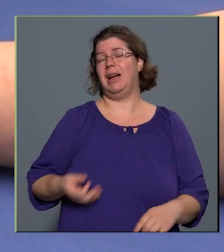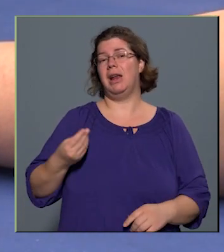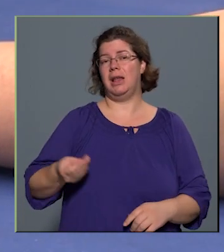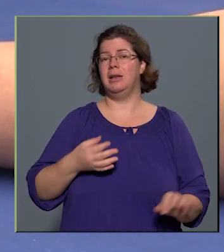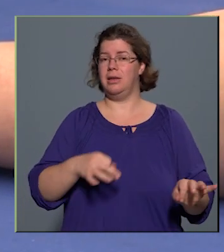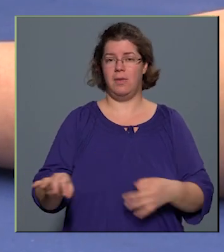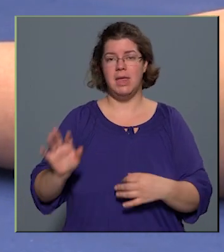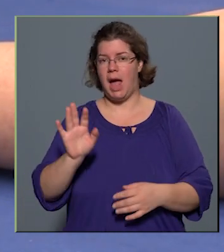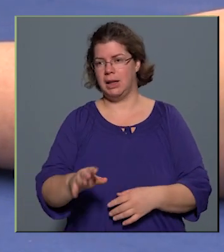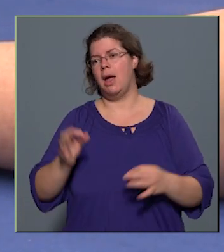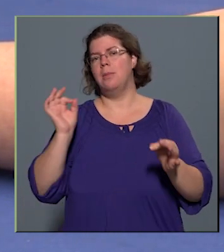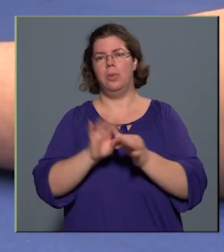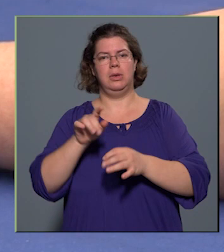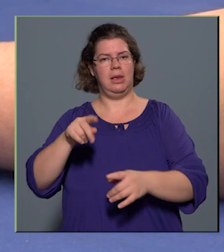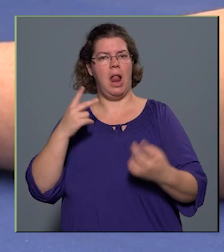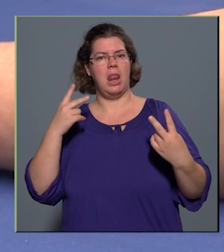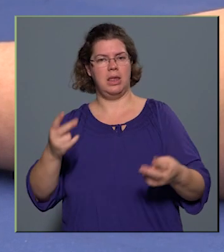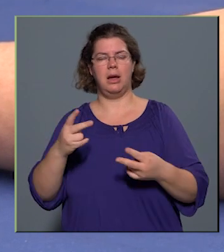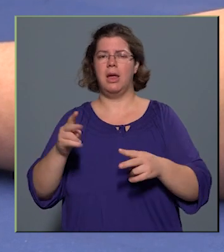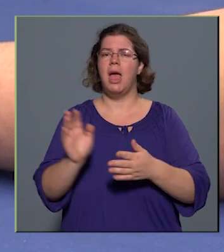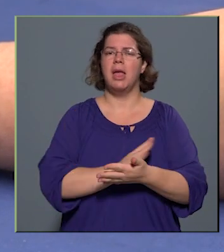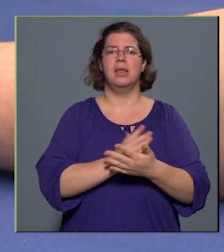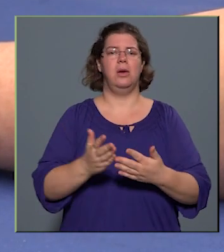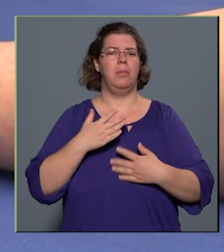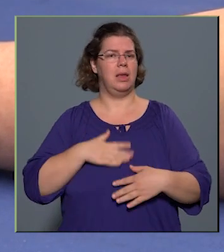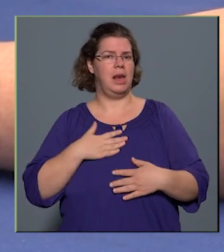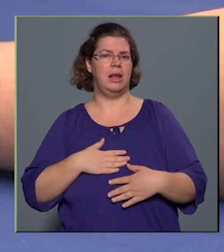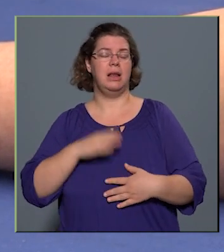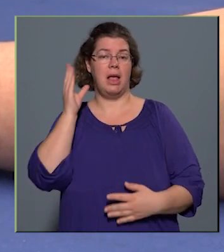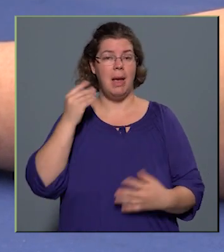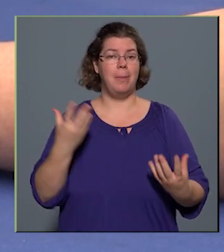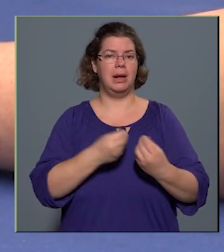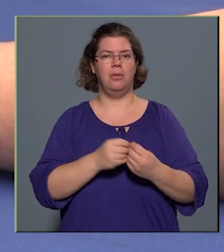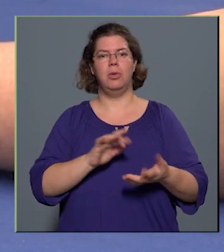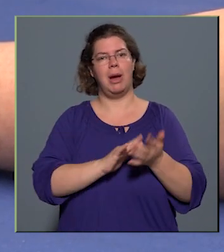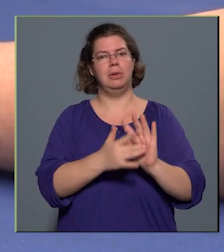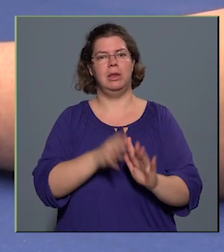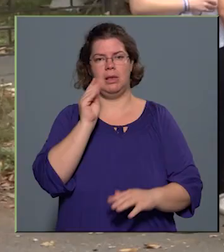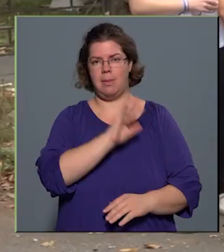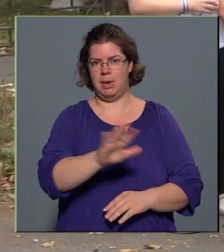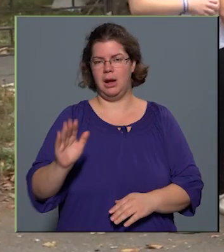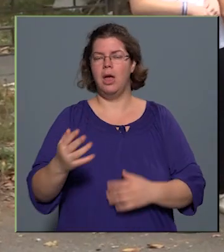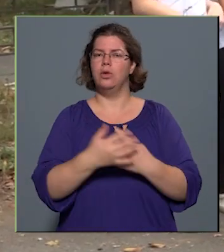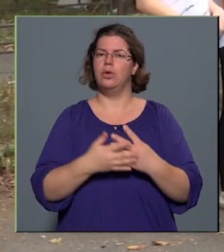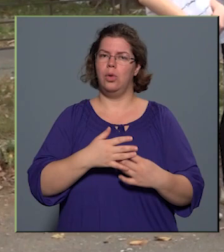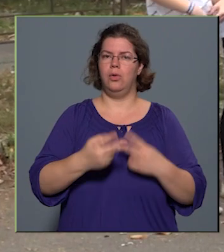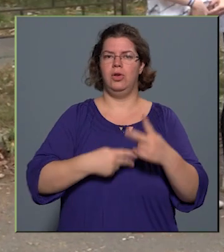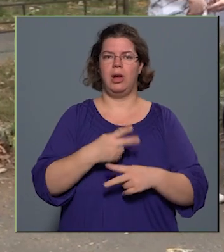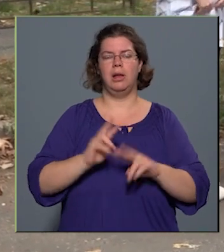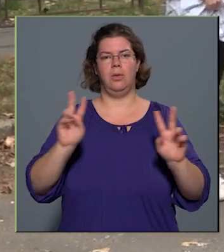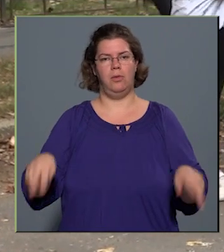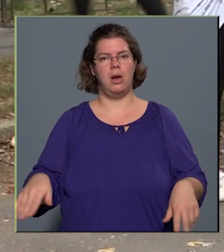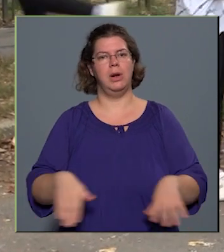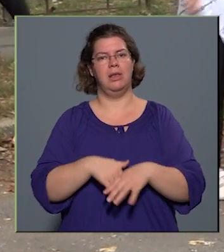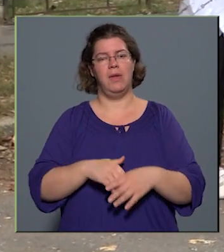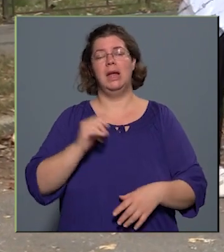pont az a lényege, hogy egyszerűen megszeretteti az emberekkel, vagy megmutatja az embereknek, hogy a szűrővizsgálatokon való részvétel és az